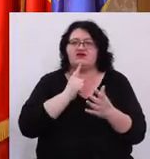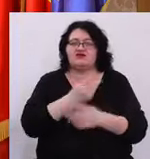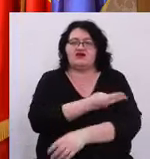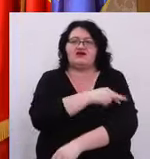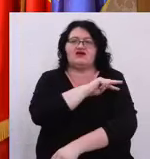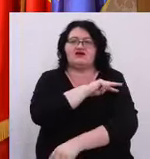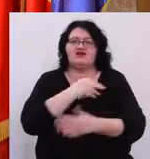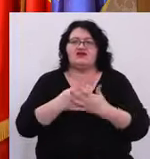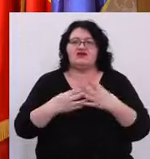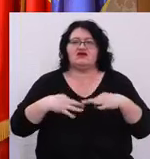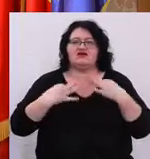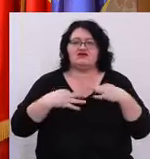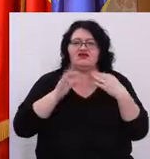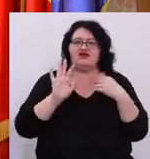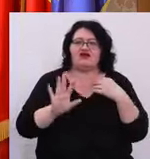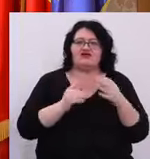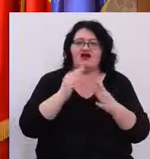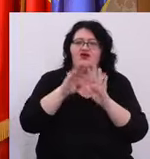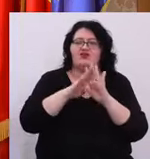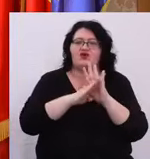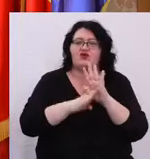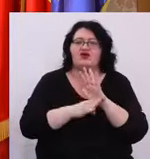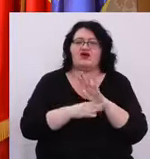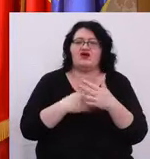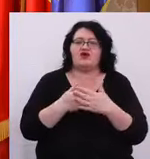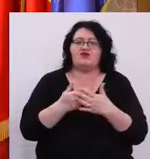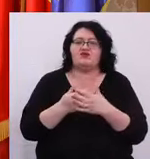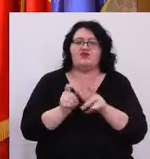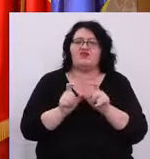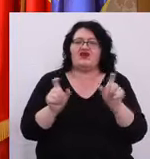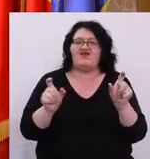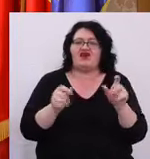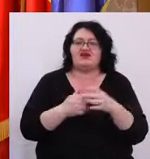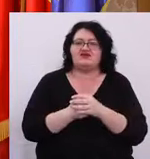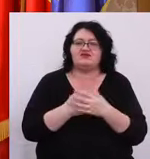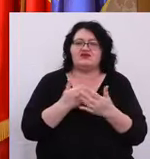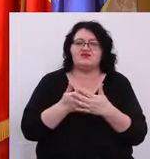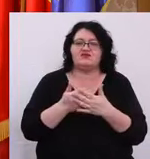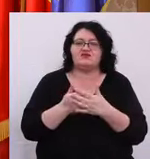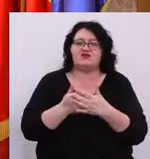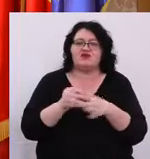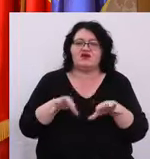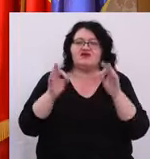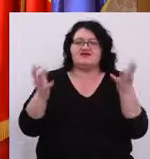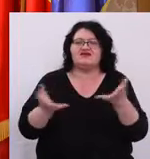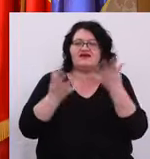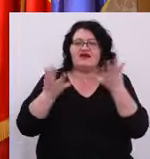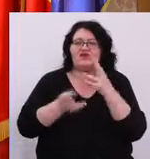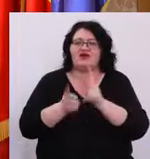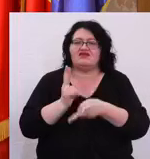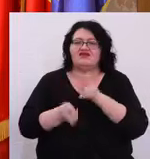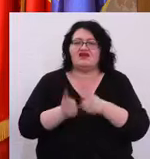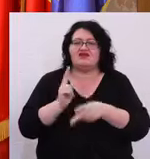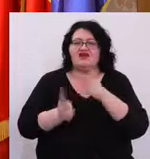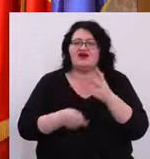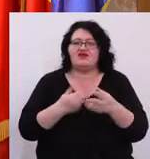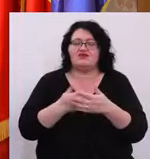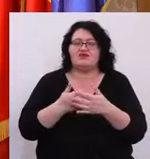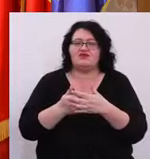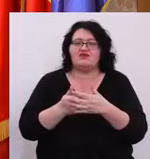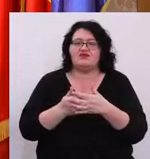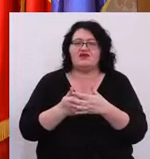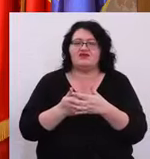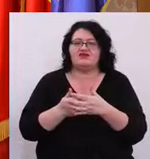responsabilă de sănătatea ta, programe regionale de prevenție, depistare precoce, diagnostic și tratament precoce al